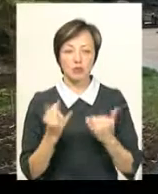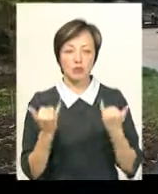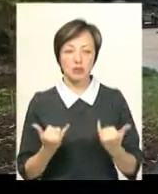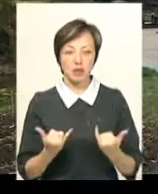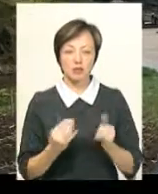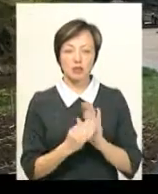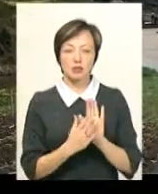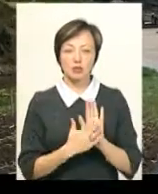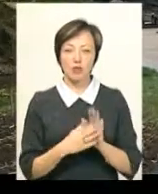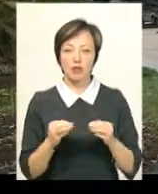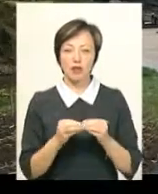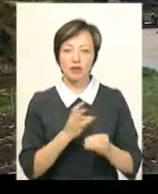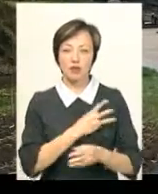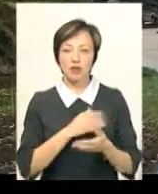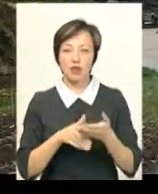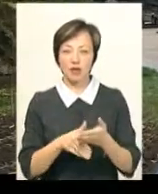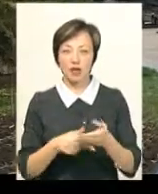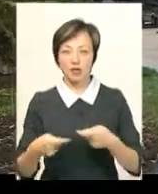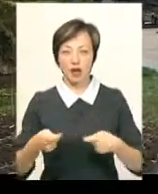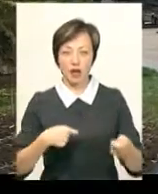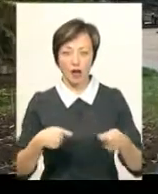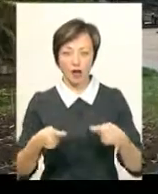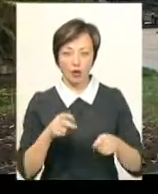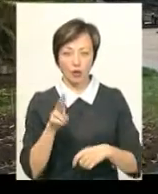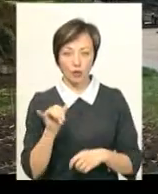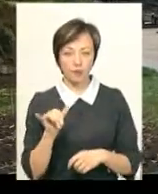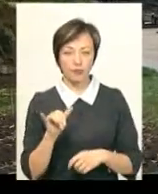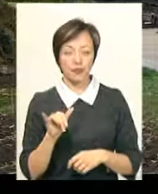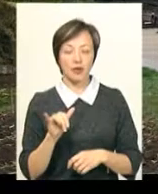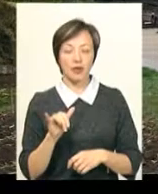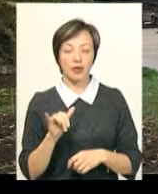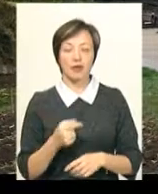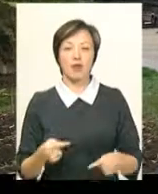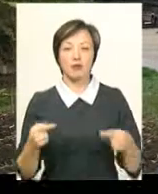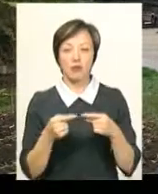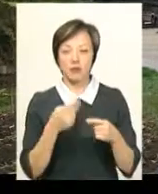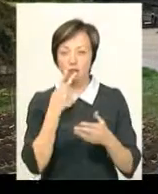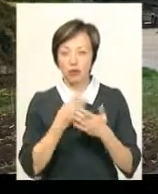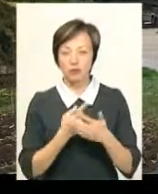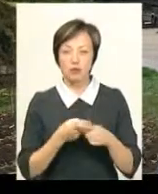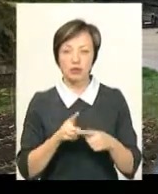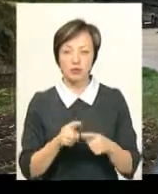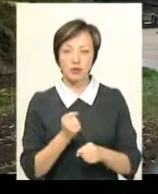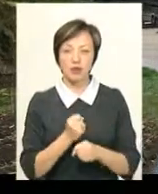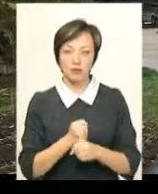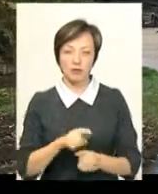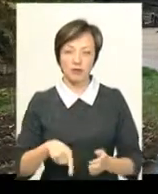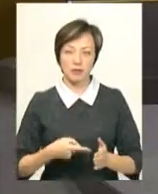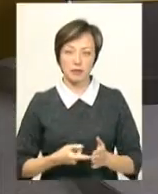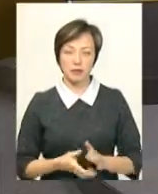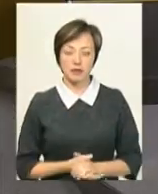зареєстровано 10 волонтерів на ярмарку. І, відповідно, бачимо, що це працює в місті.